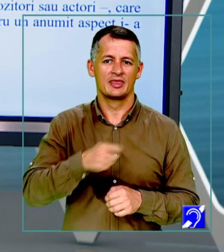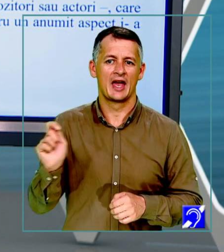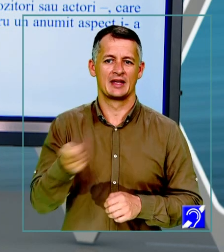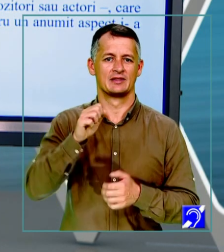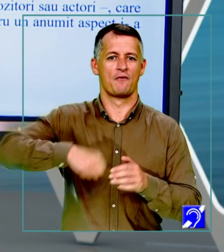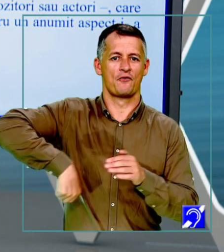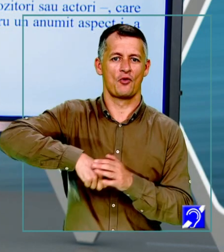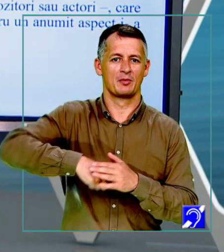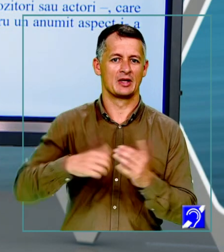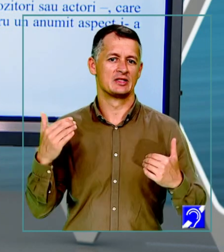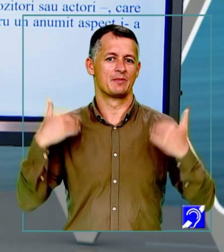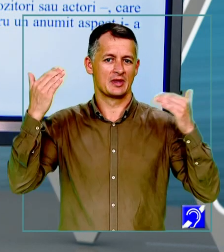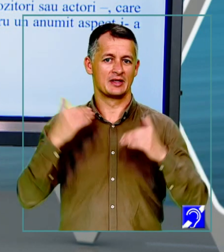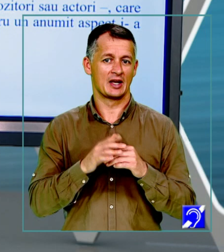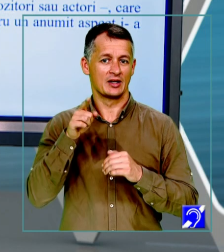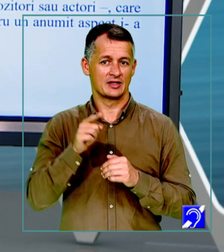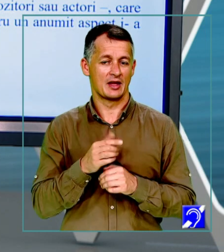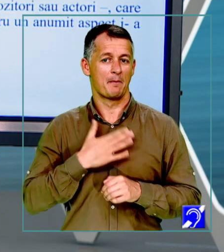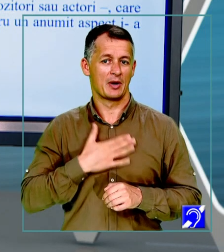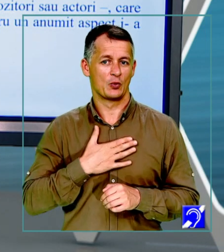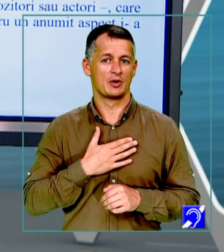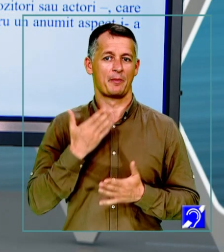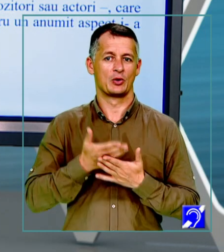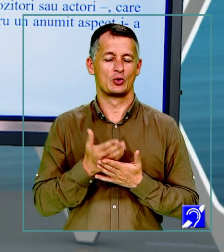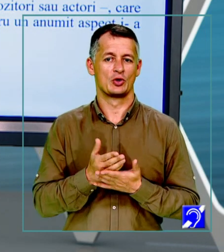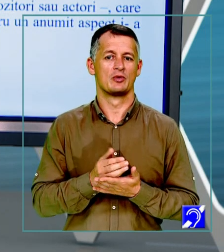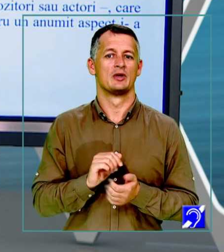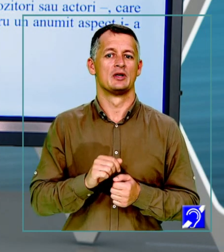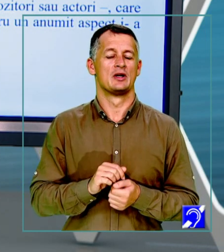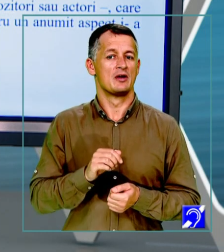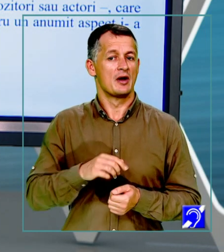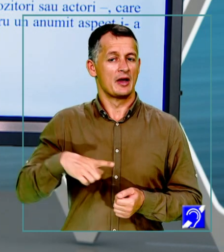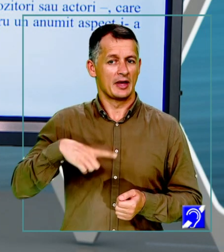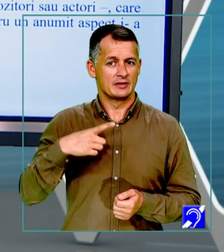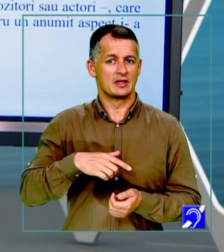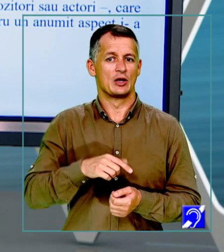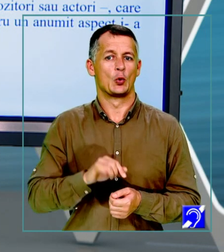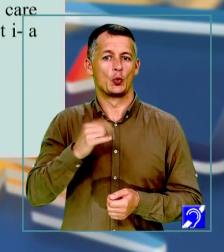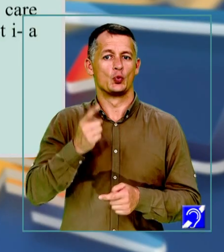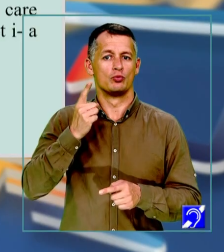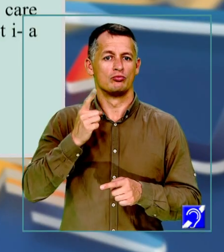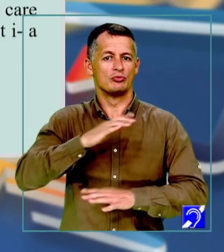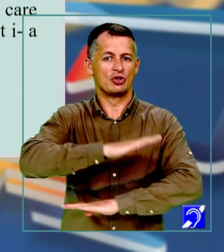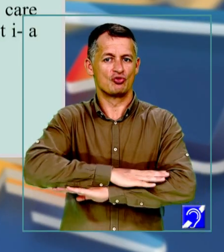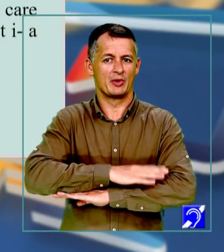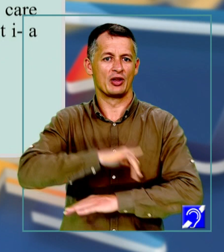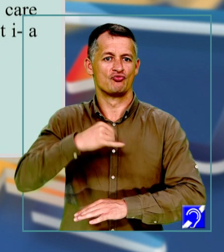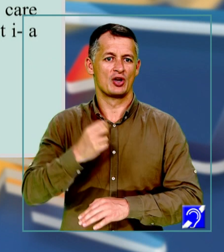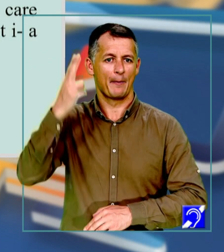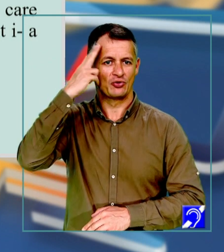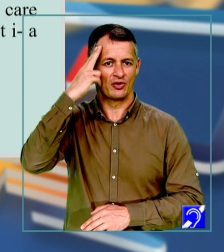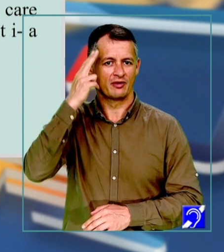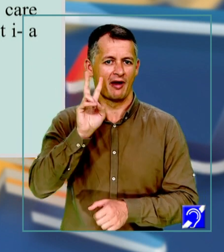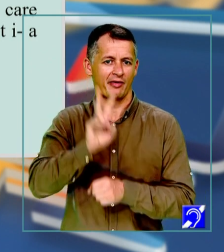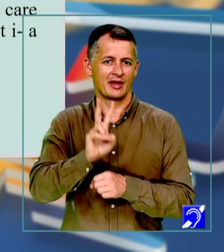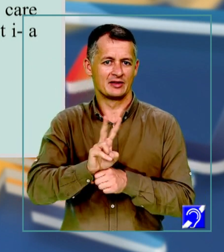este apreciat pentru că susține disciplina și capacitatea de concentrare, precum și sănătatea fizică. Pasiunile pot